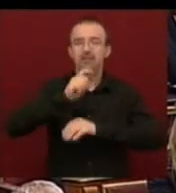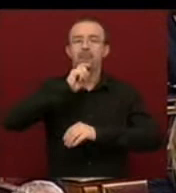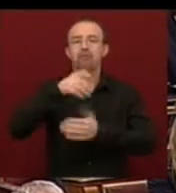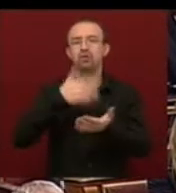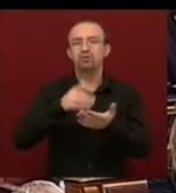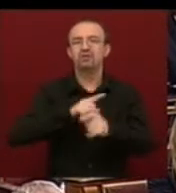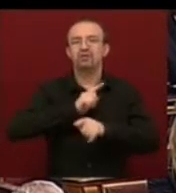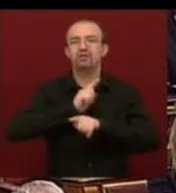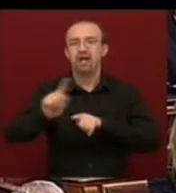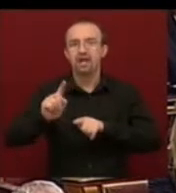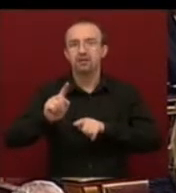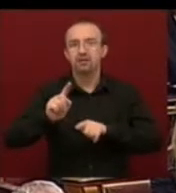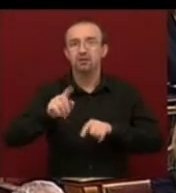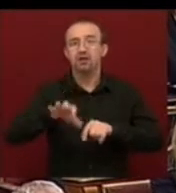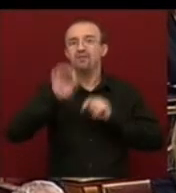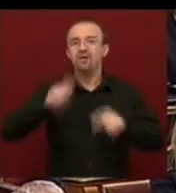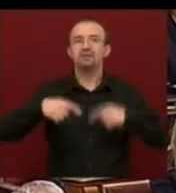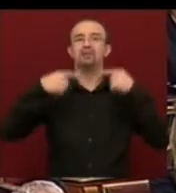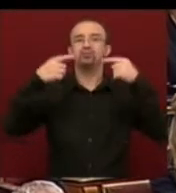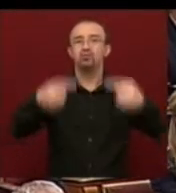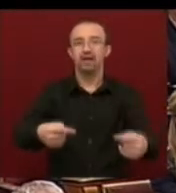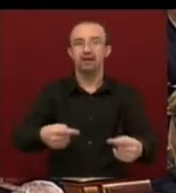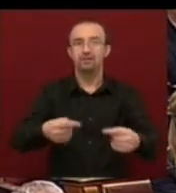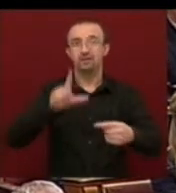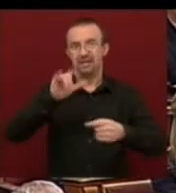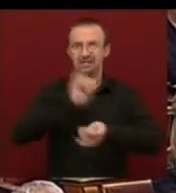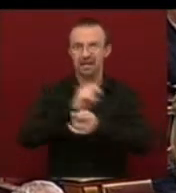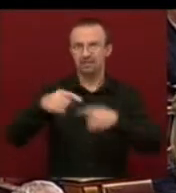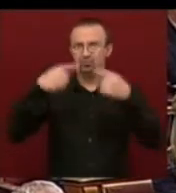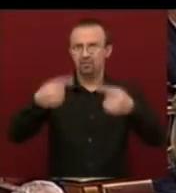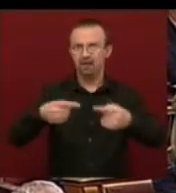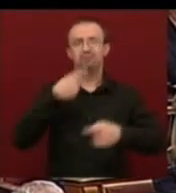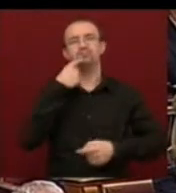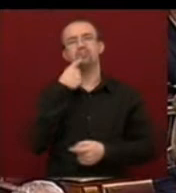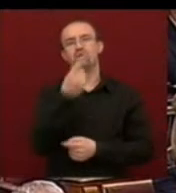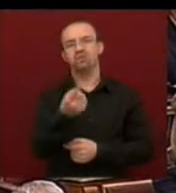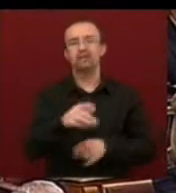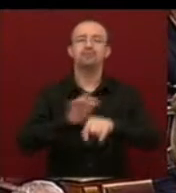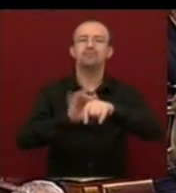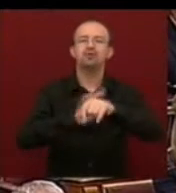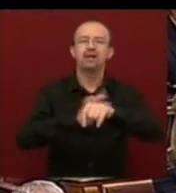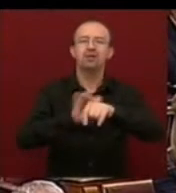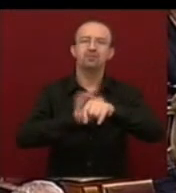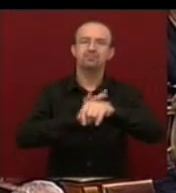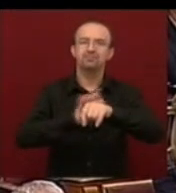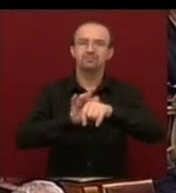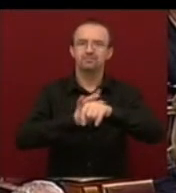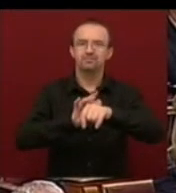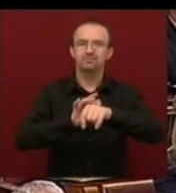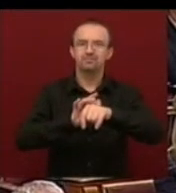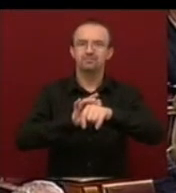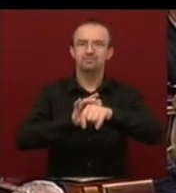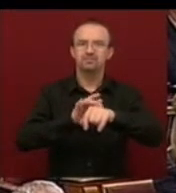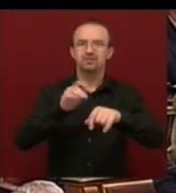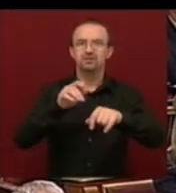költszeretés hiánya, majd a választást követő két hét múlva azt mondták, hogy, bocsánat, helyet kell